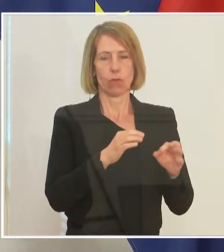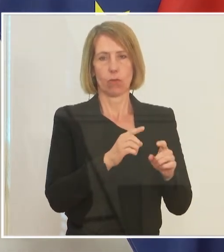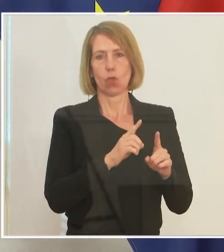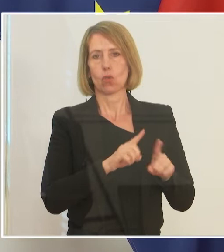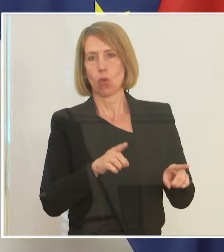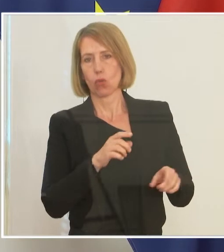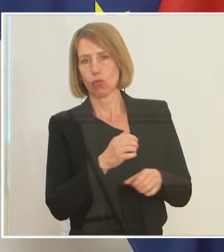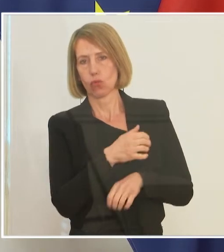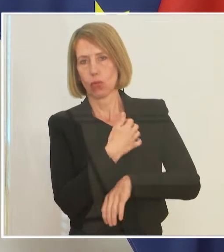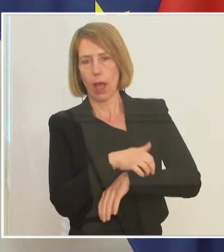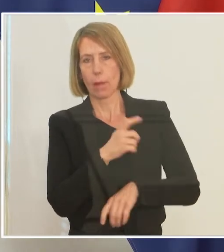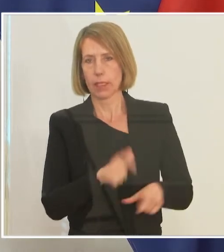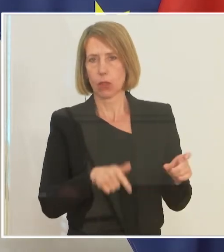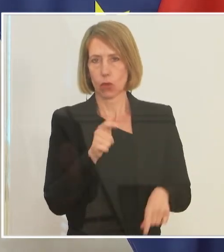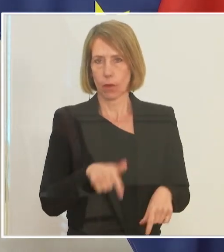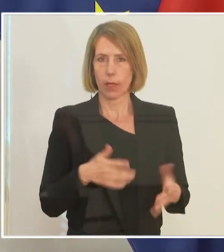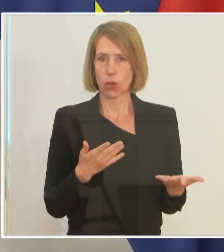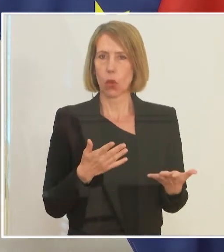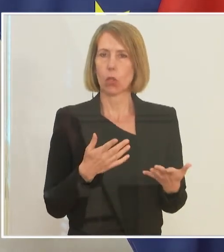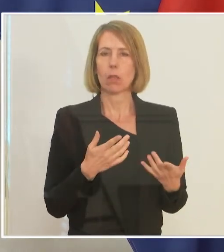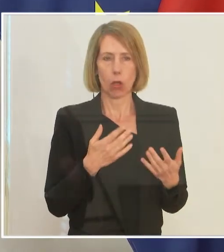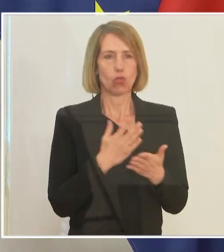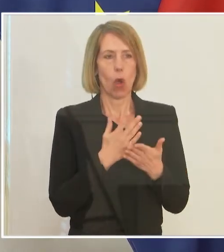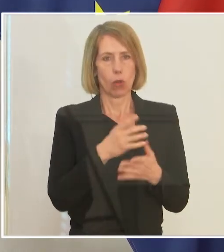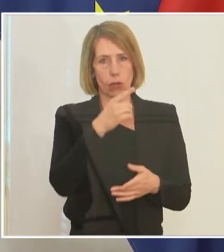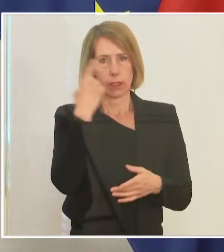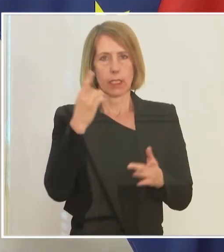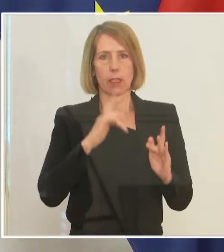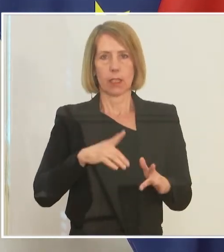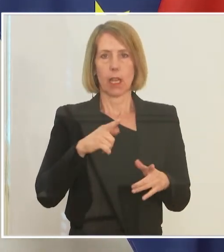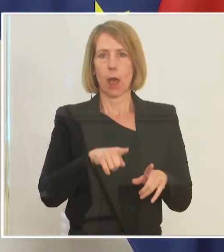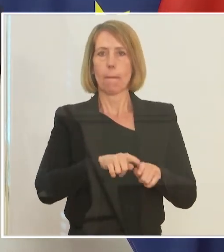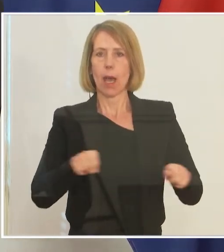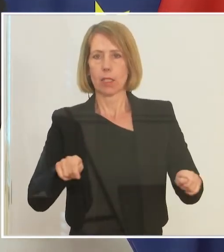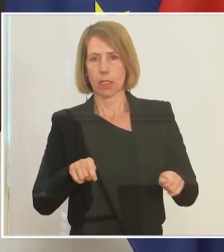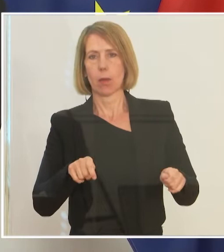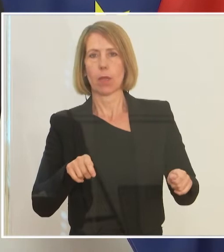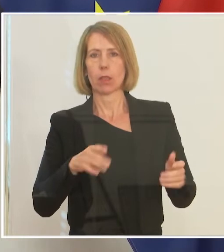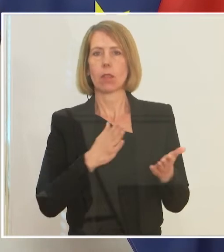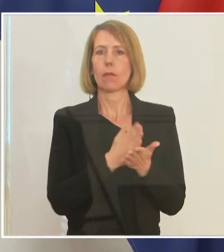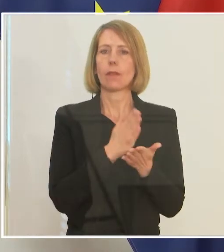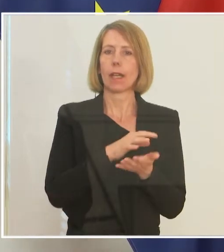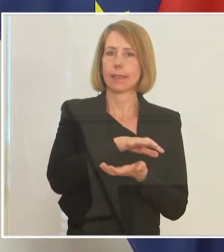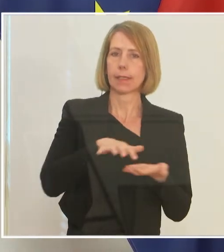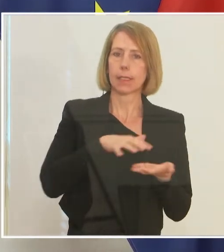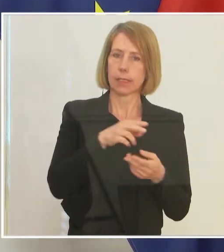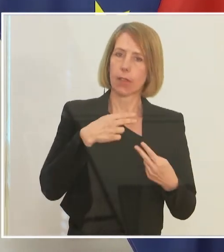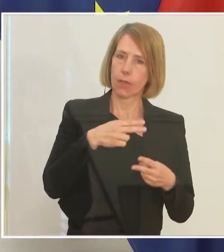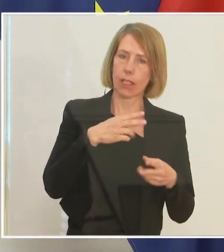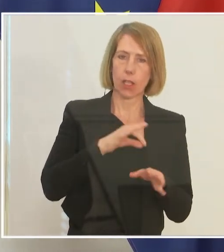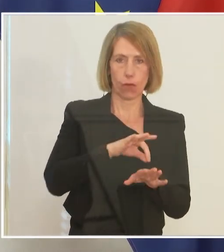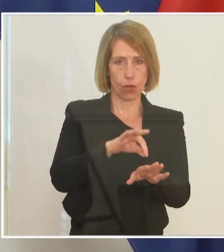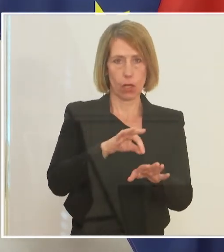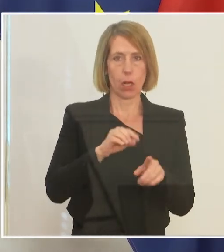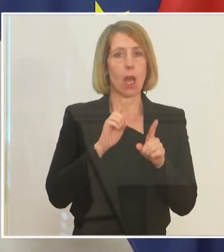arbeitslos gewordenen Personen absolut Sinn, diese Maßnahmen in der Krise zu machen. Aber